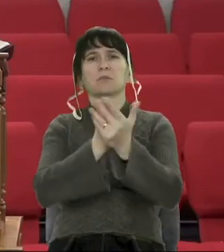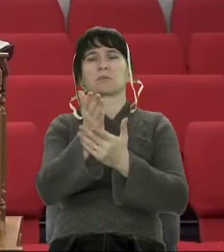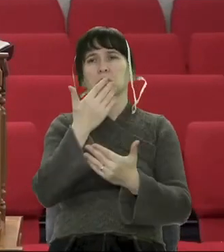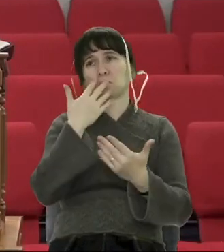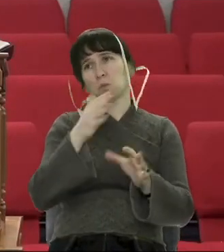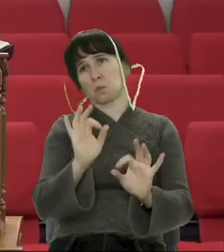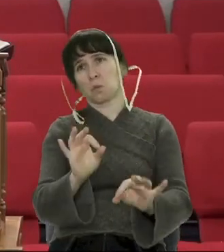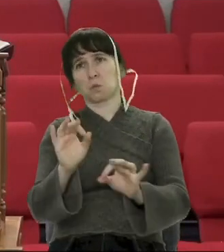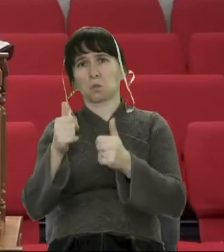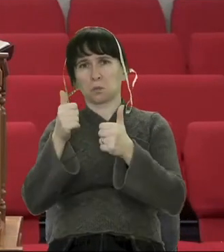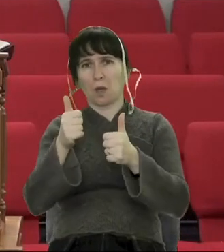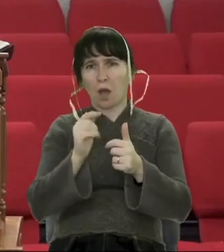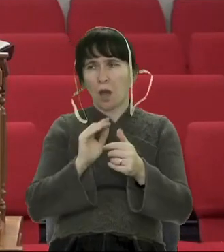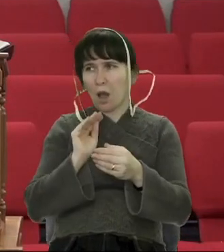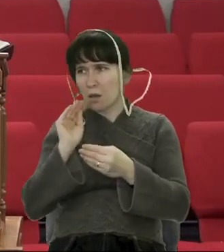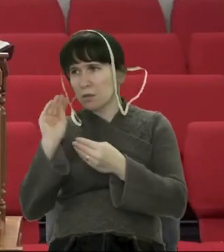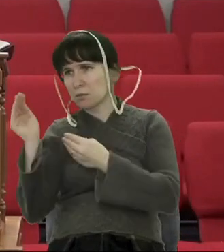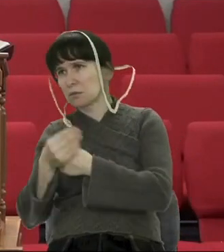Все добре.